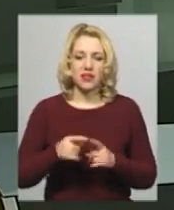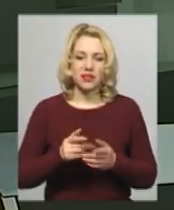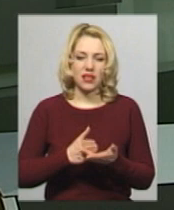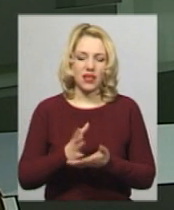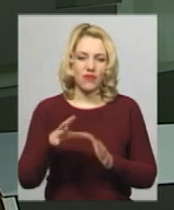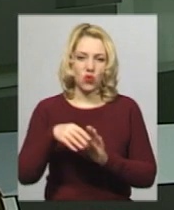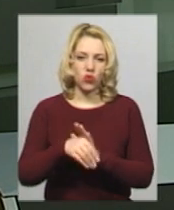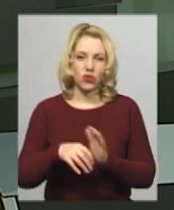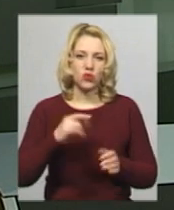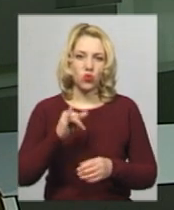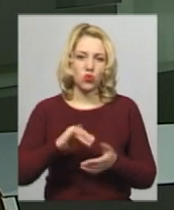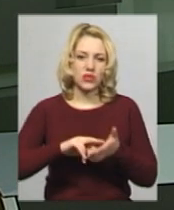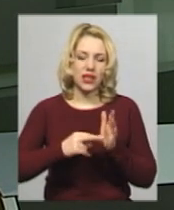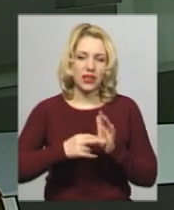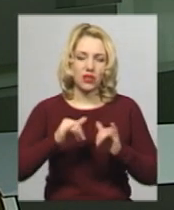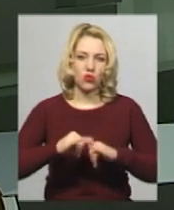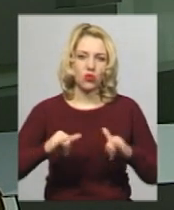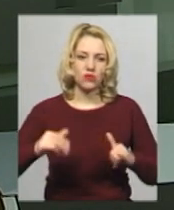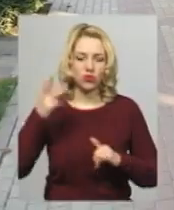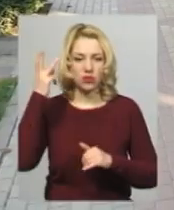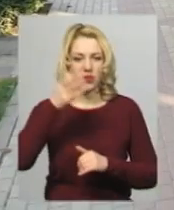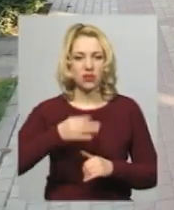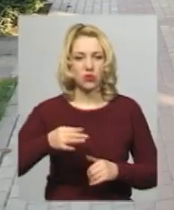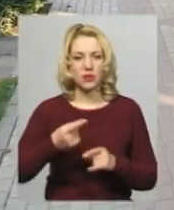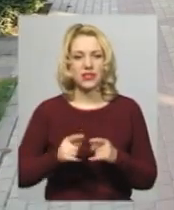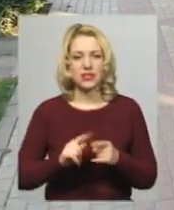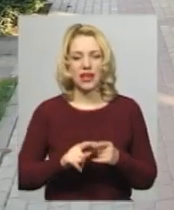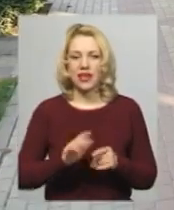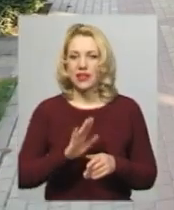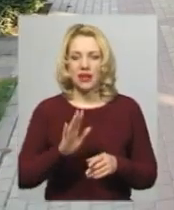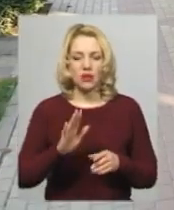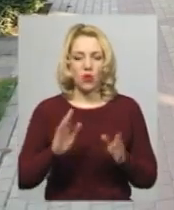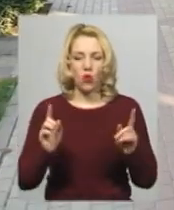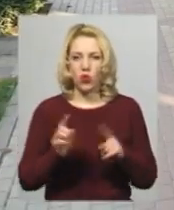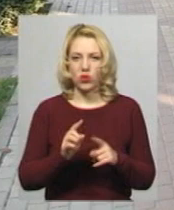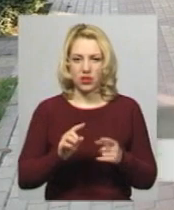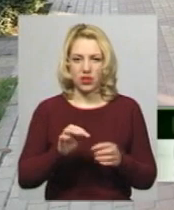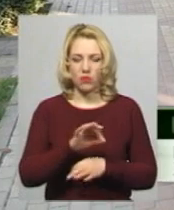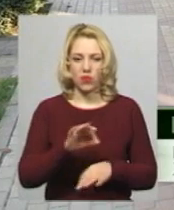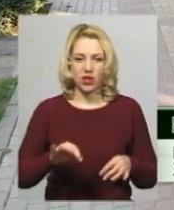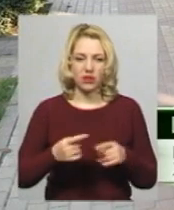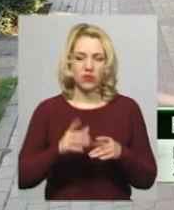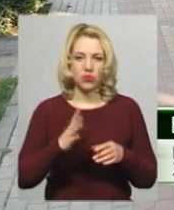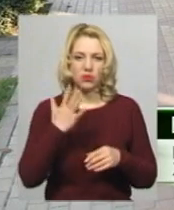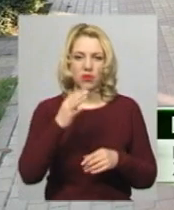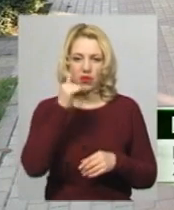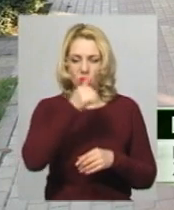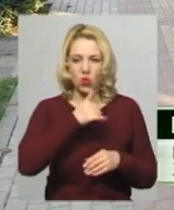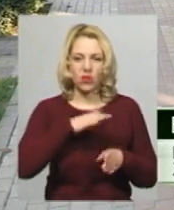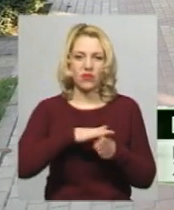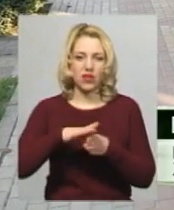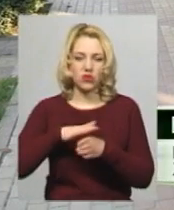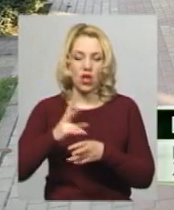у стратегію розвитку Хмельницької області. Це проєкт не короткий, тобто це проєкт, який буде реалізовуватися в наступних п'ять років. Але вже